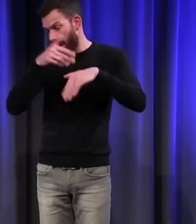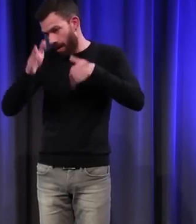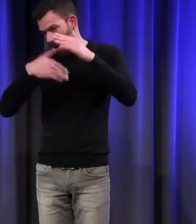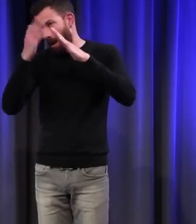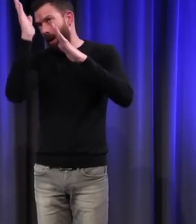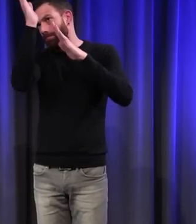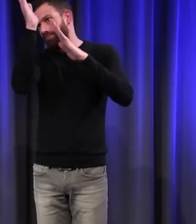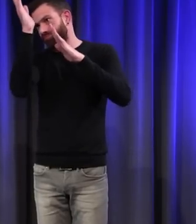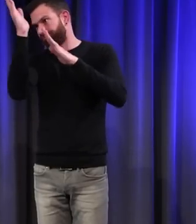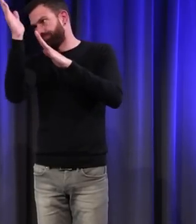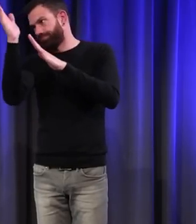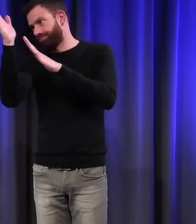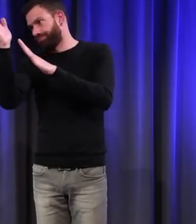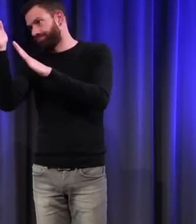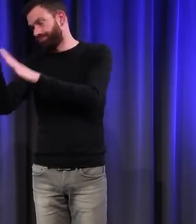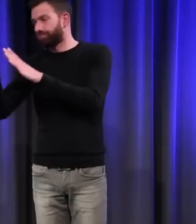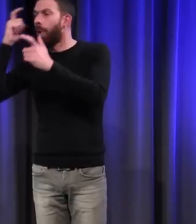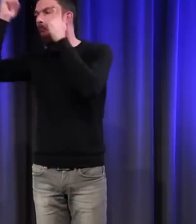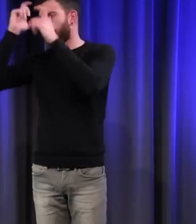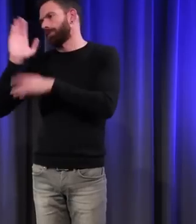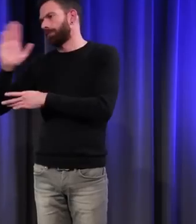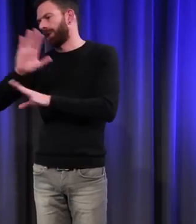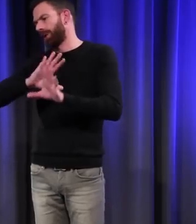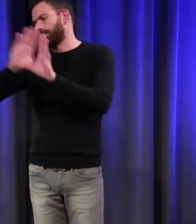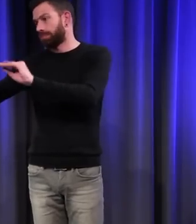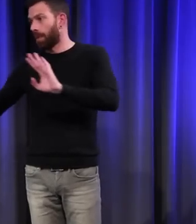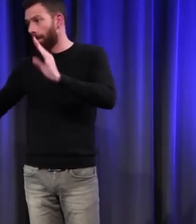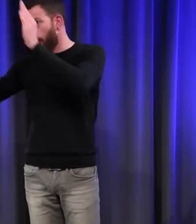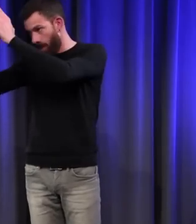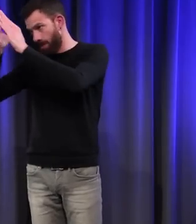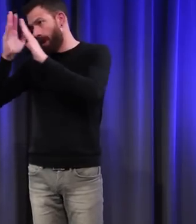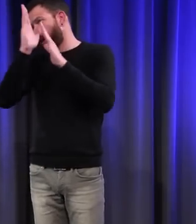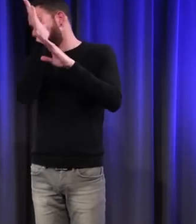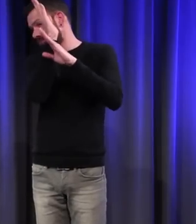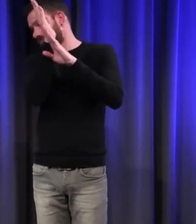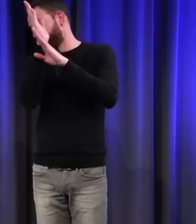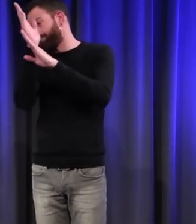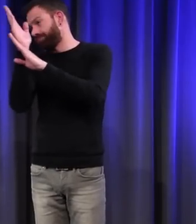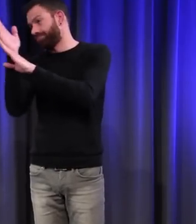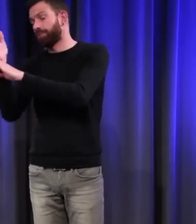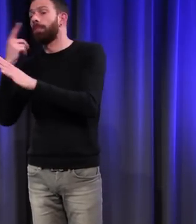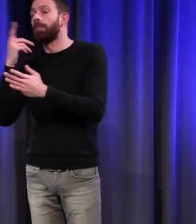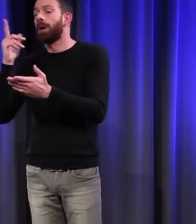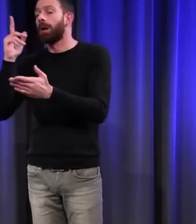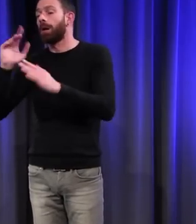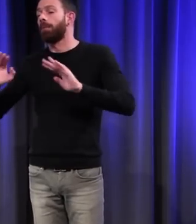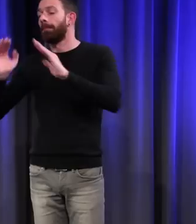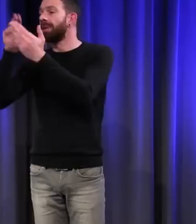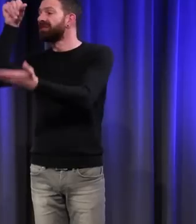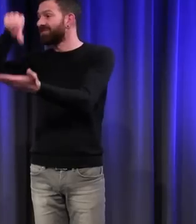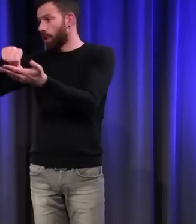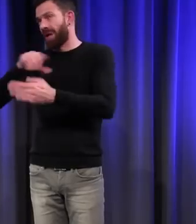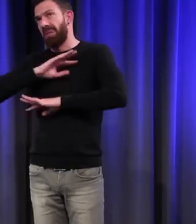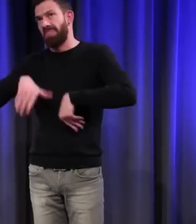devient un animal de la montagne. Il recule, il recule. Le dernier, dans le massif central, c au XVIIe